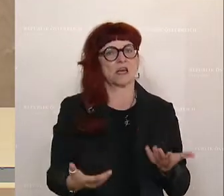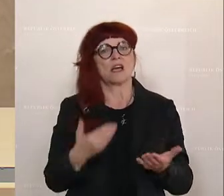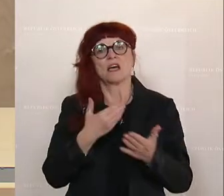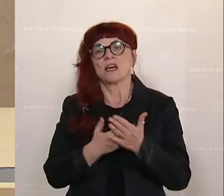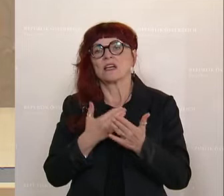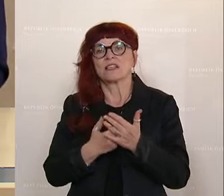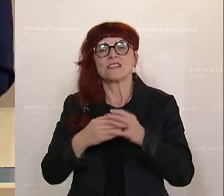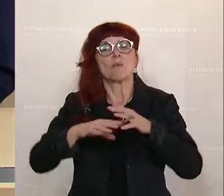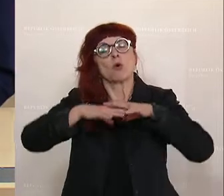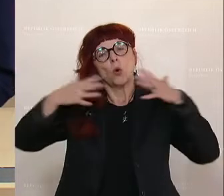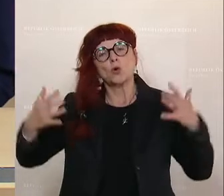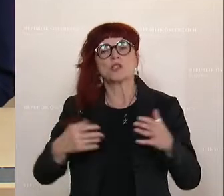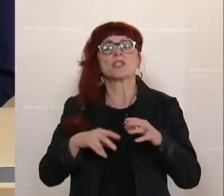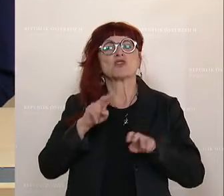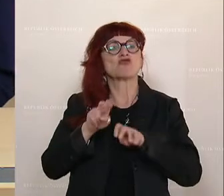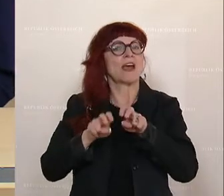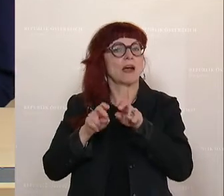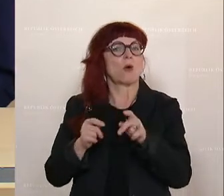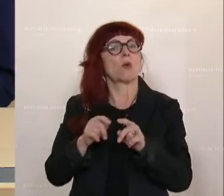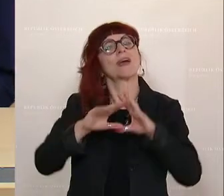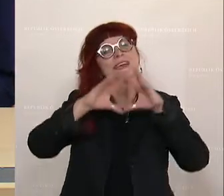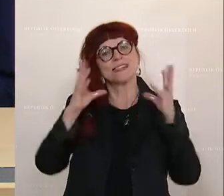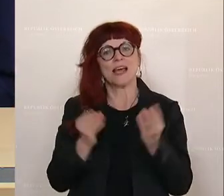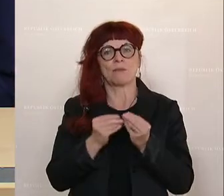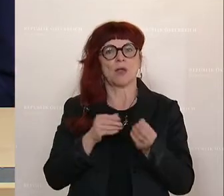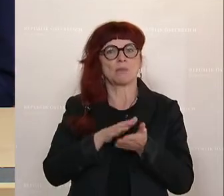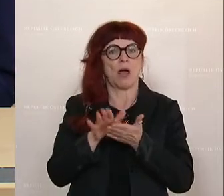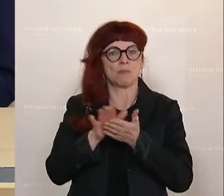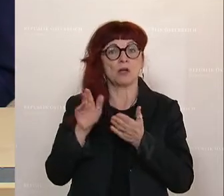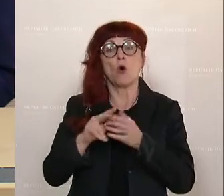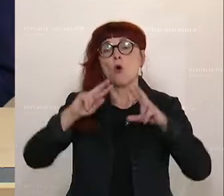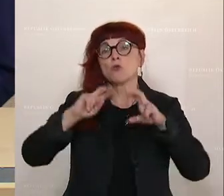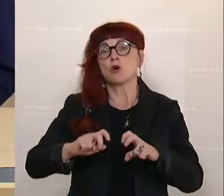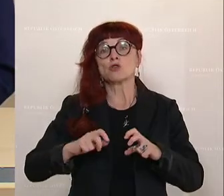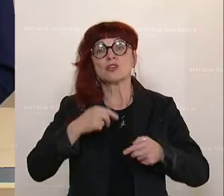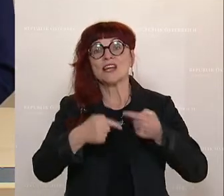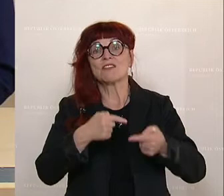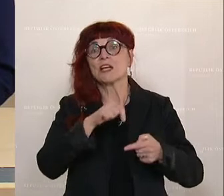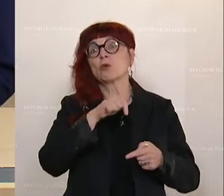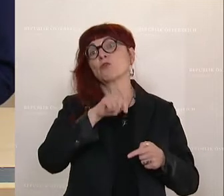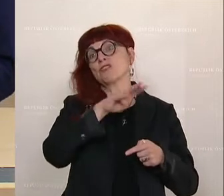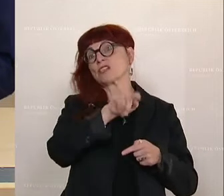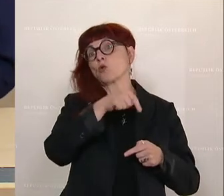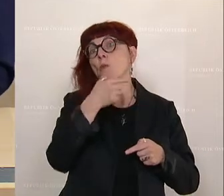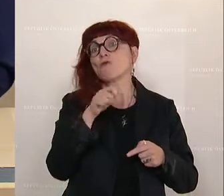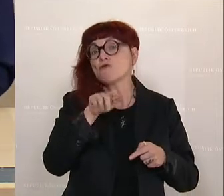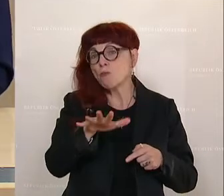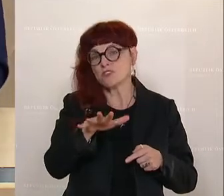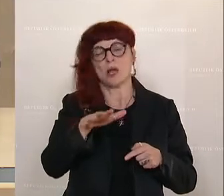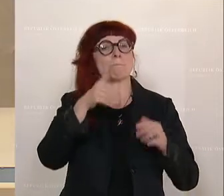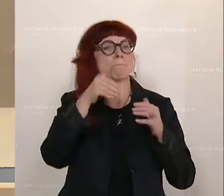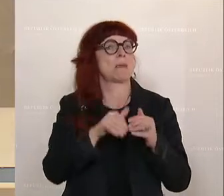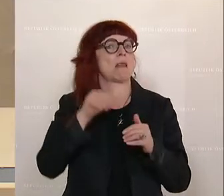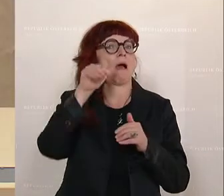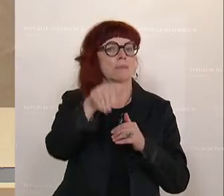Gesamtausgaben für Forschung und Entwicklung auf 14,15 Milliarden Euro. Dank unserer